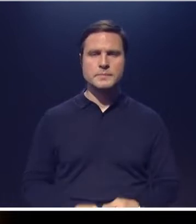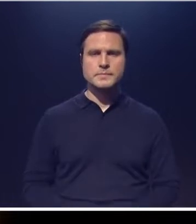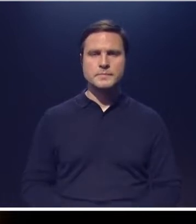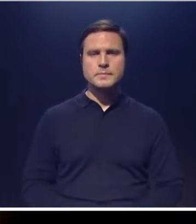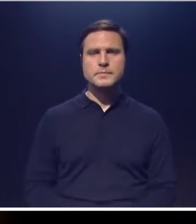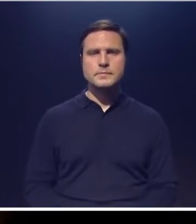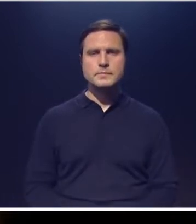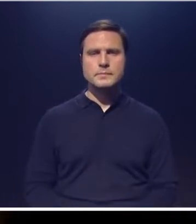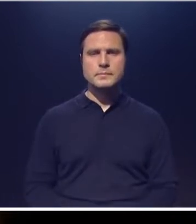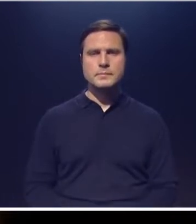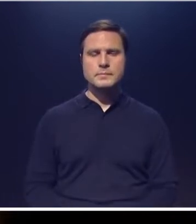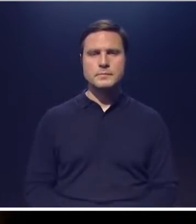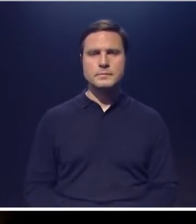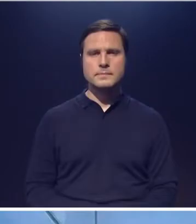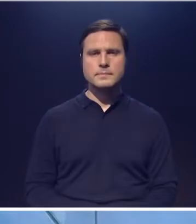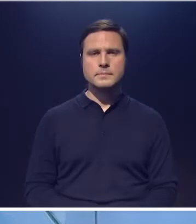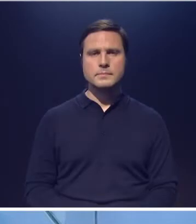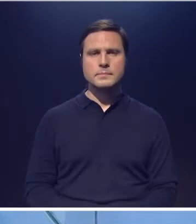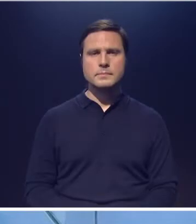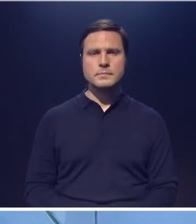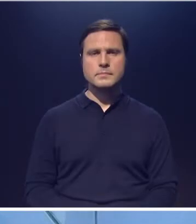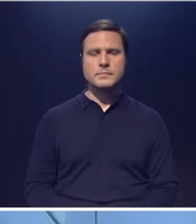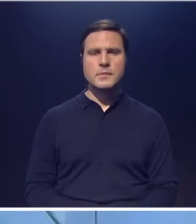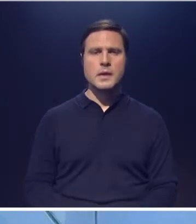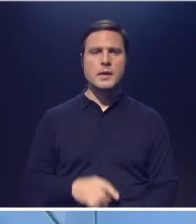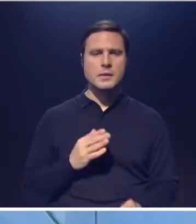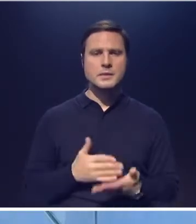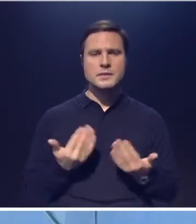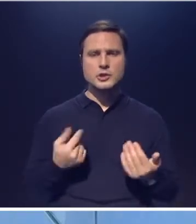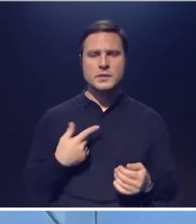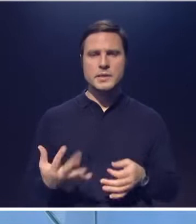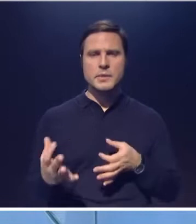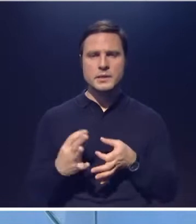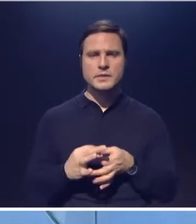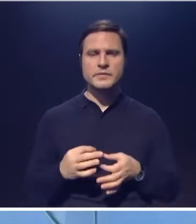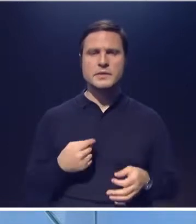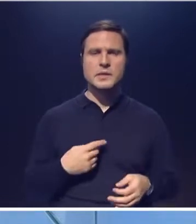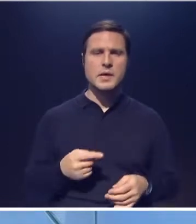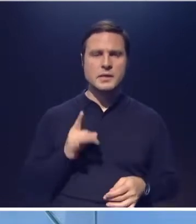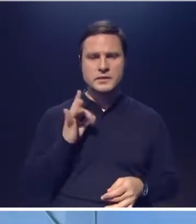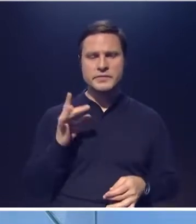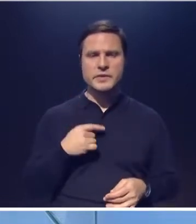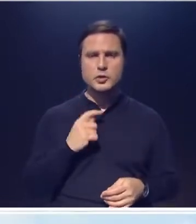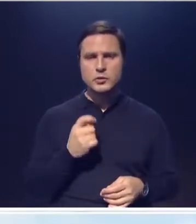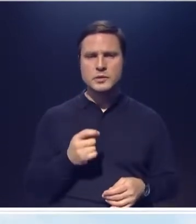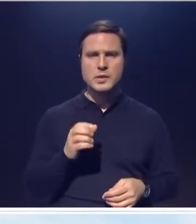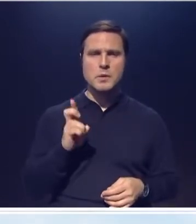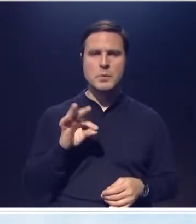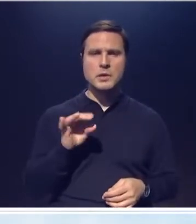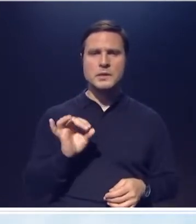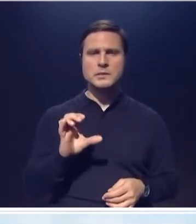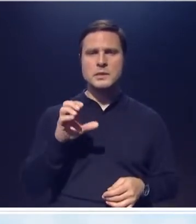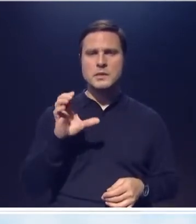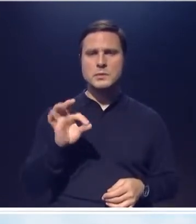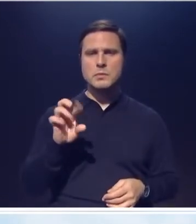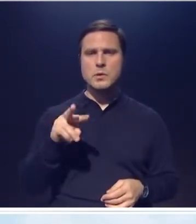Сашлеев, Денис Калантай, телеканал «Спас». И прямо сейчас с нами на связи известный журналист Борис Соболев. Борис, добрый